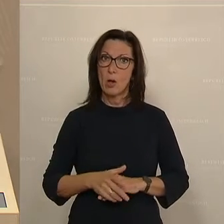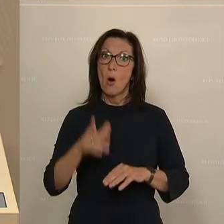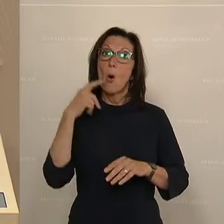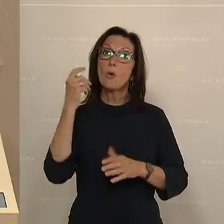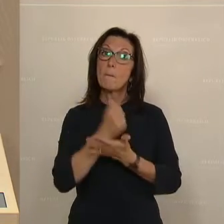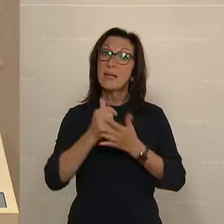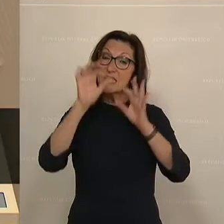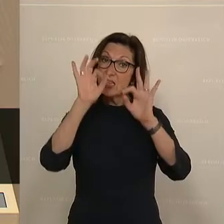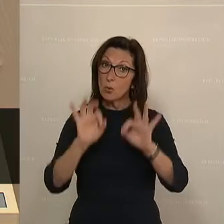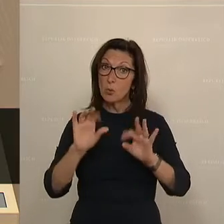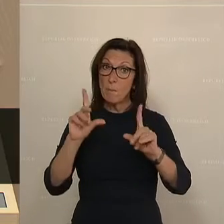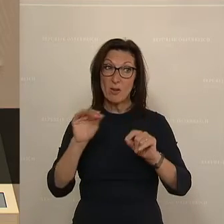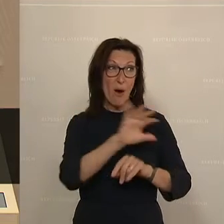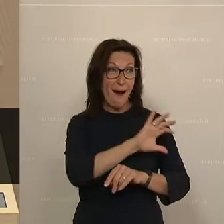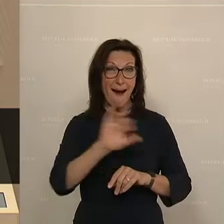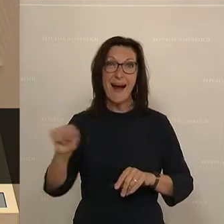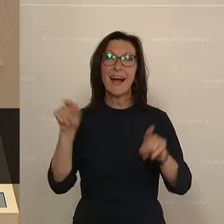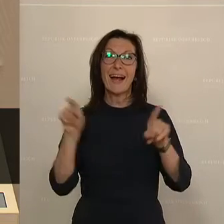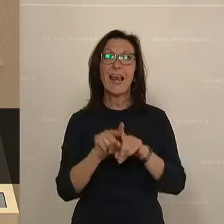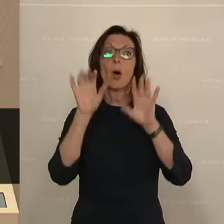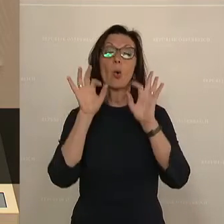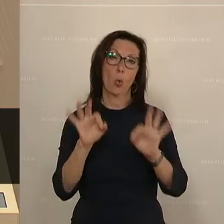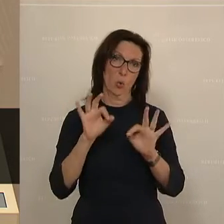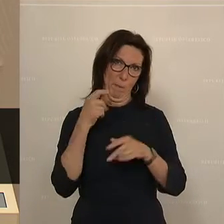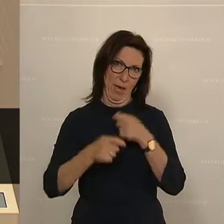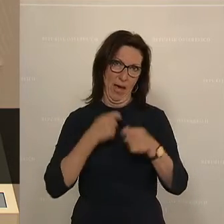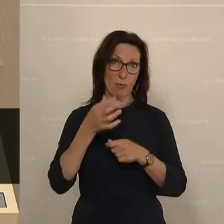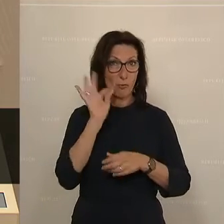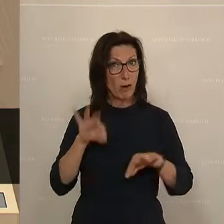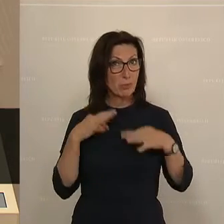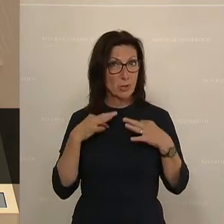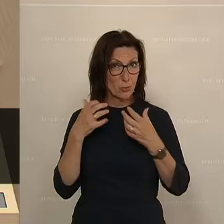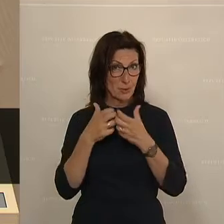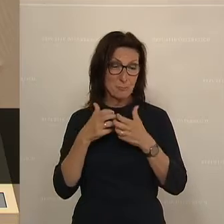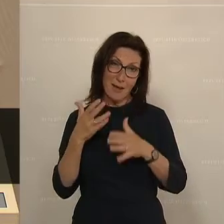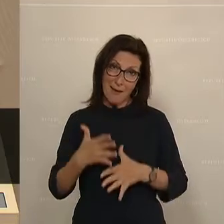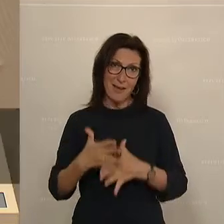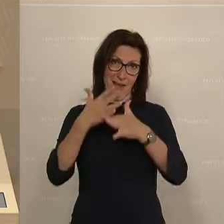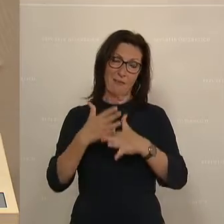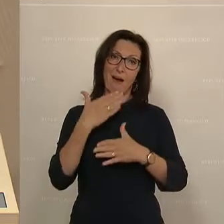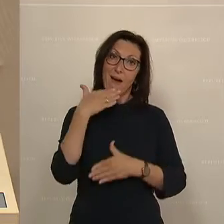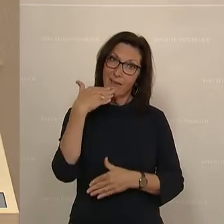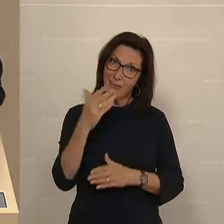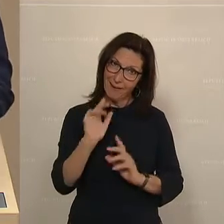behandelt werden. Und der Frauengesundheitsbericht hilft auf diesem Weg. Danke für diesen einstimmigen Antrag.